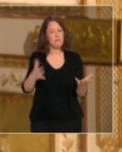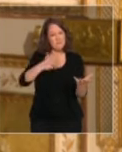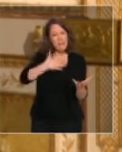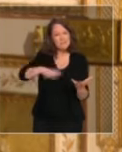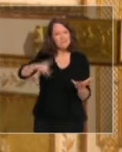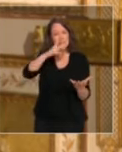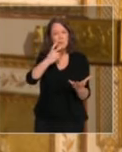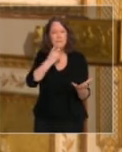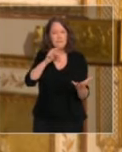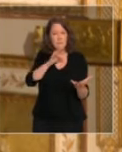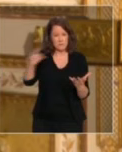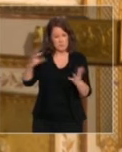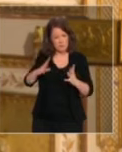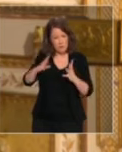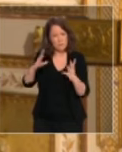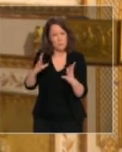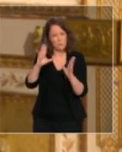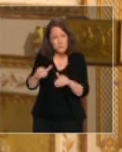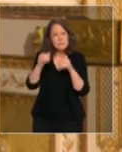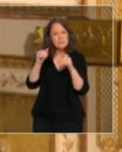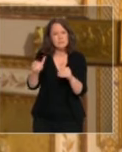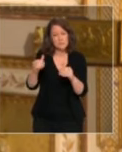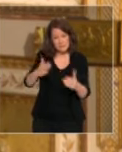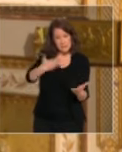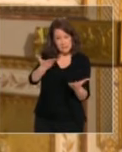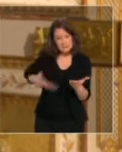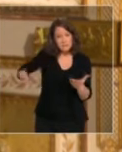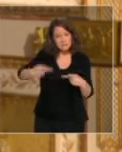permis à la vie de continuer, au fond.